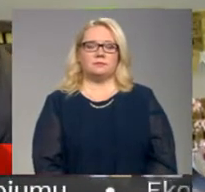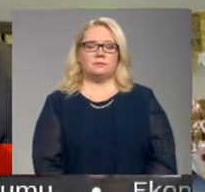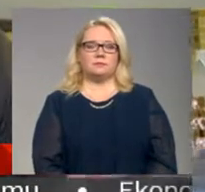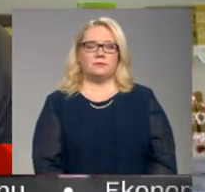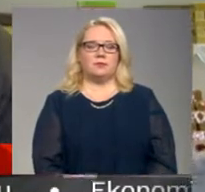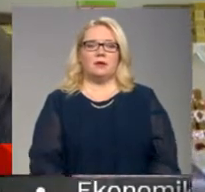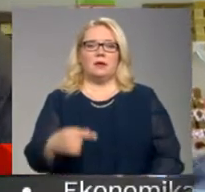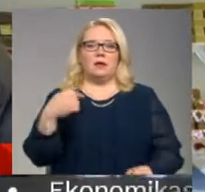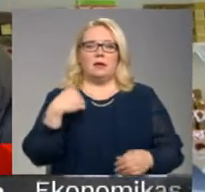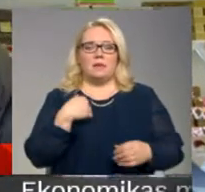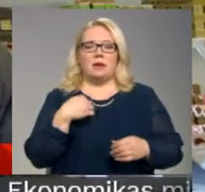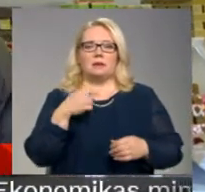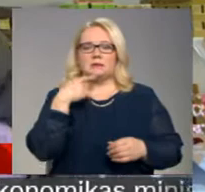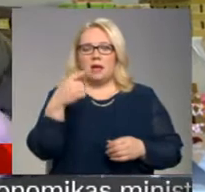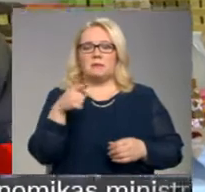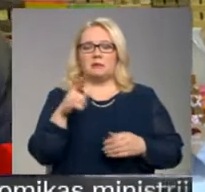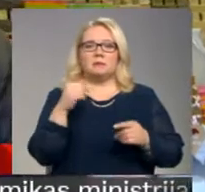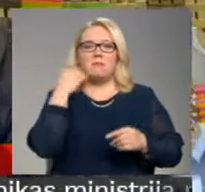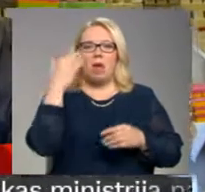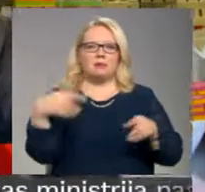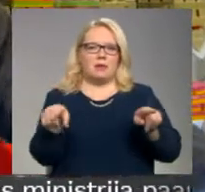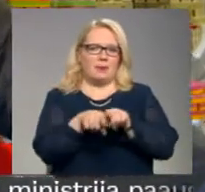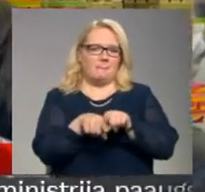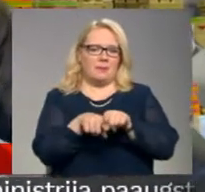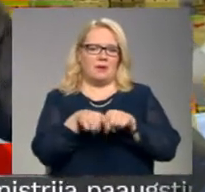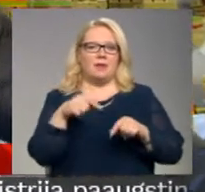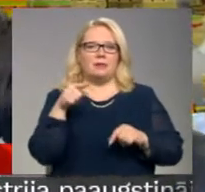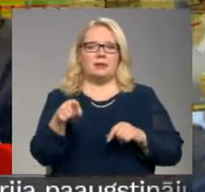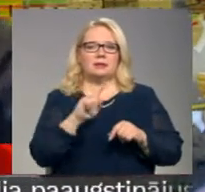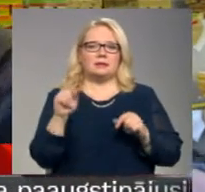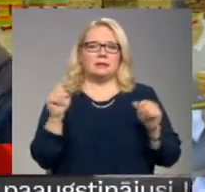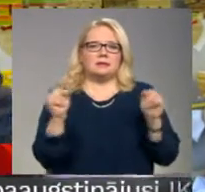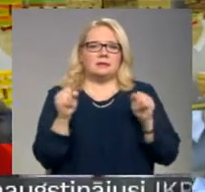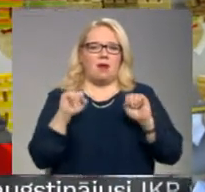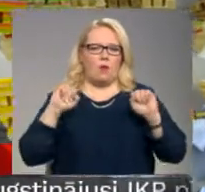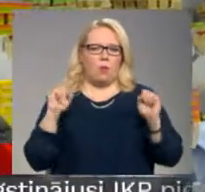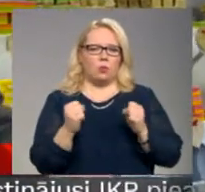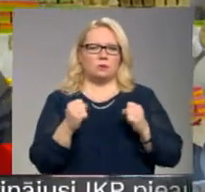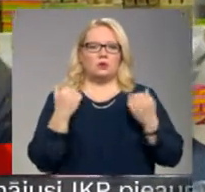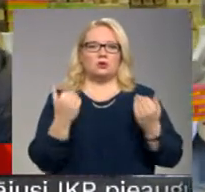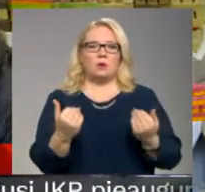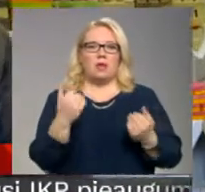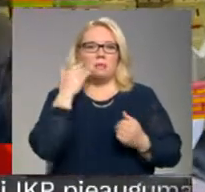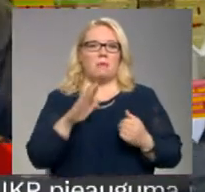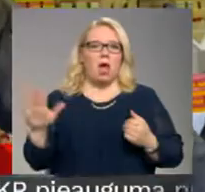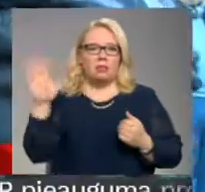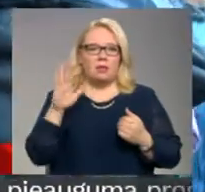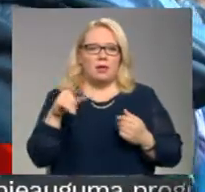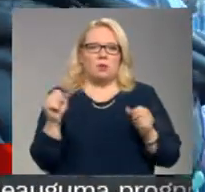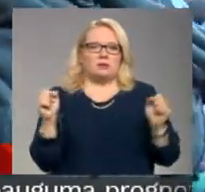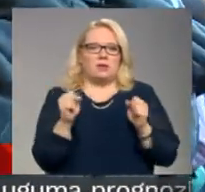Mēs medzam teikt, tas ir kā Baltijā, kas nozīmē, ka ir stīndzinošs salsts. Šodien ir Baltija, šodien salstam.